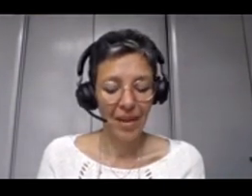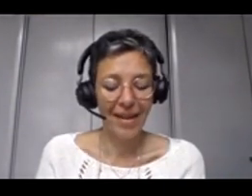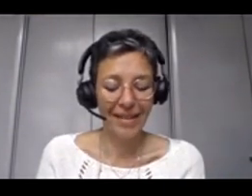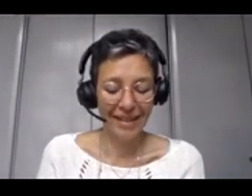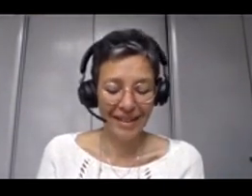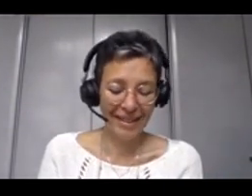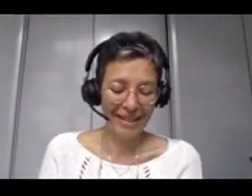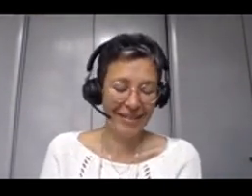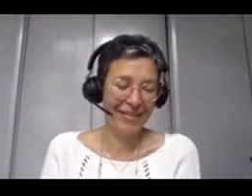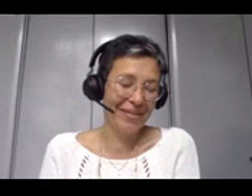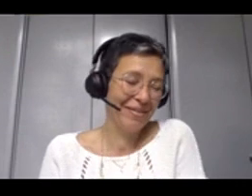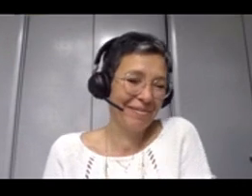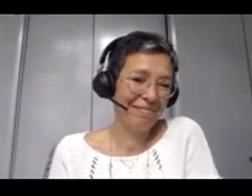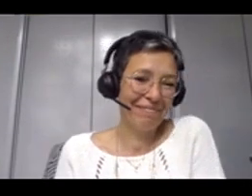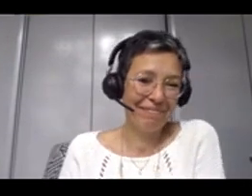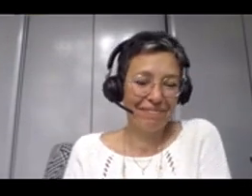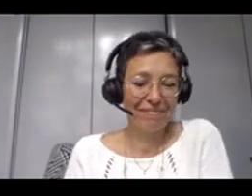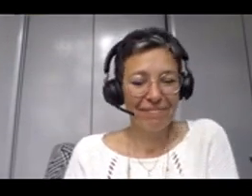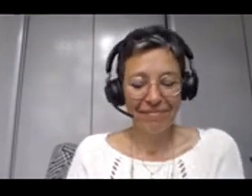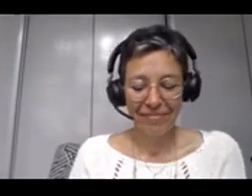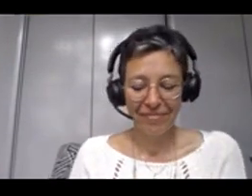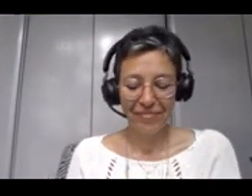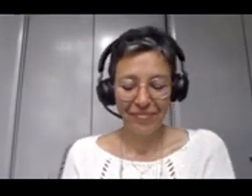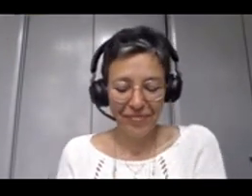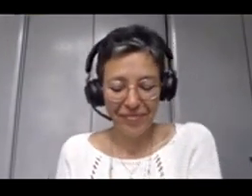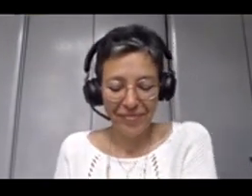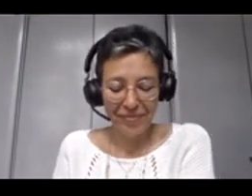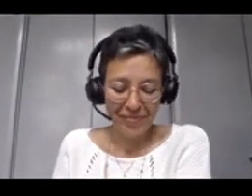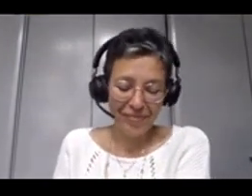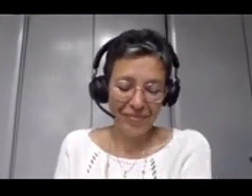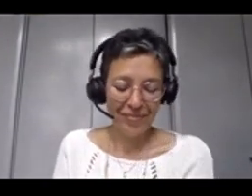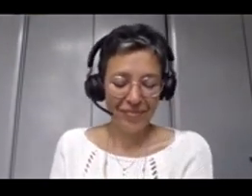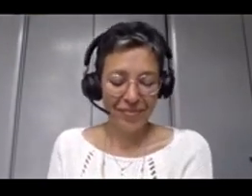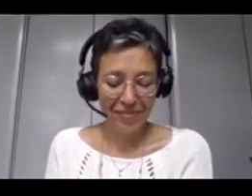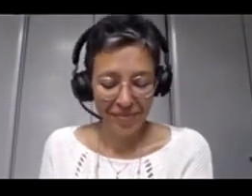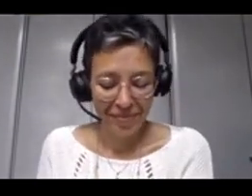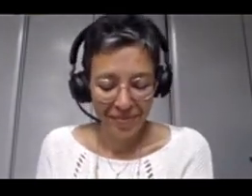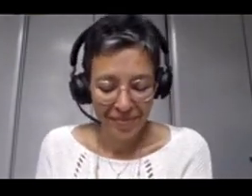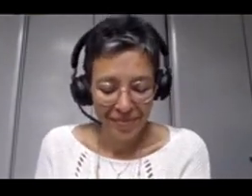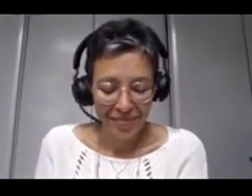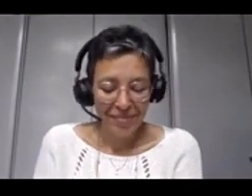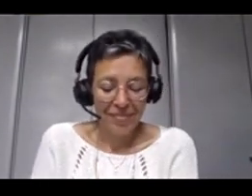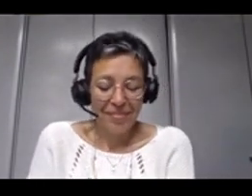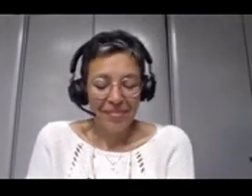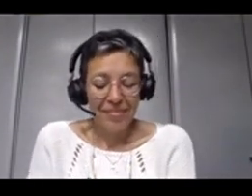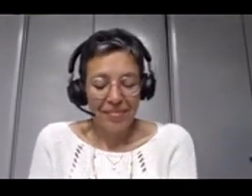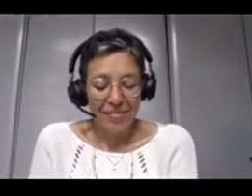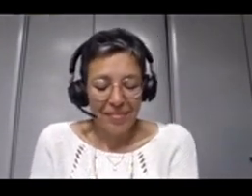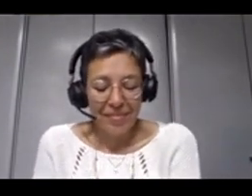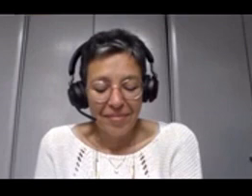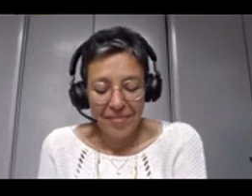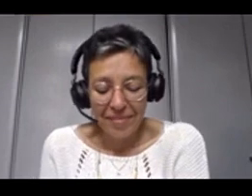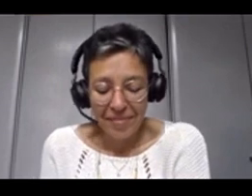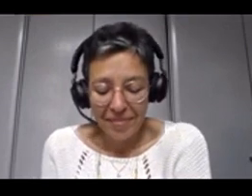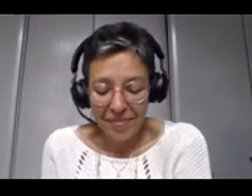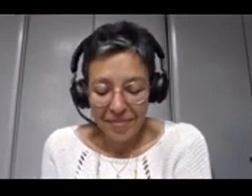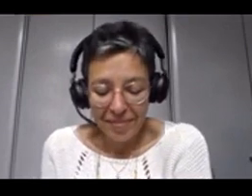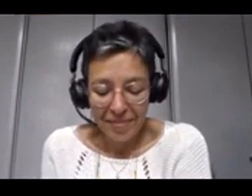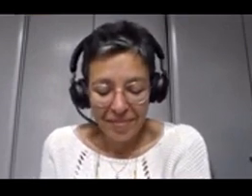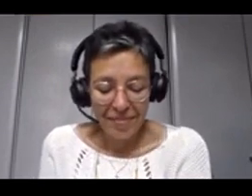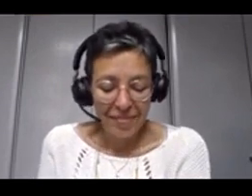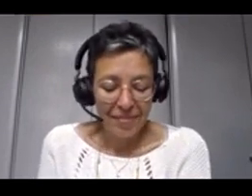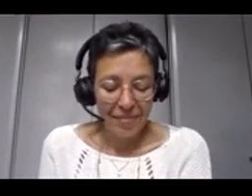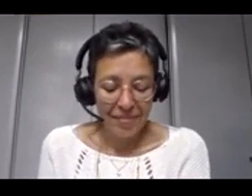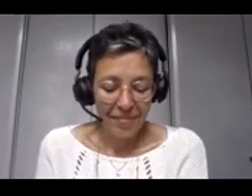au sens de la 1965, ça doit orchestrer le workflow de projet. Et donc, ça signifie que c'est à la fois le